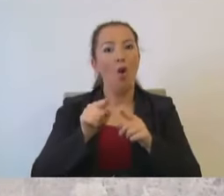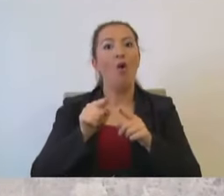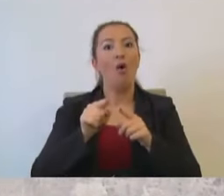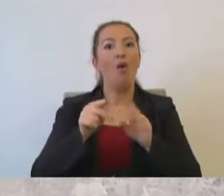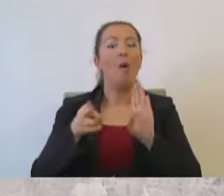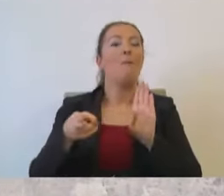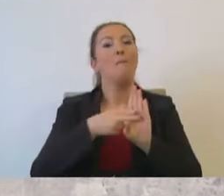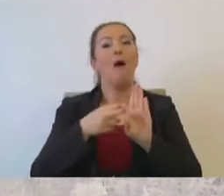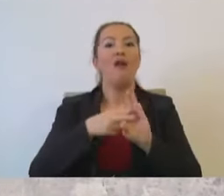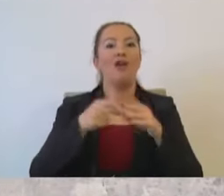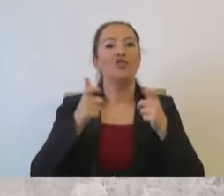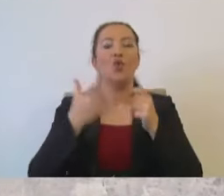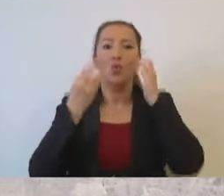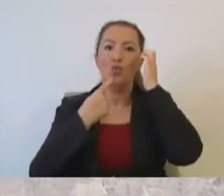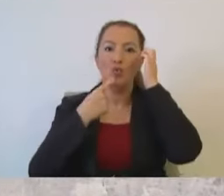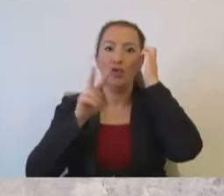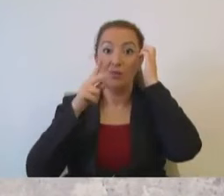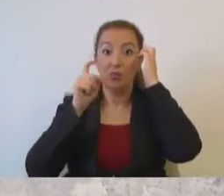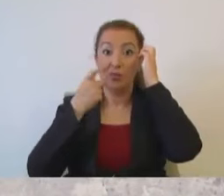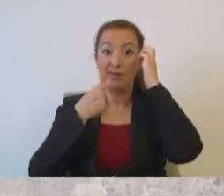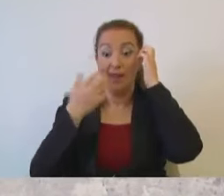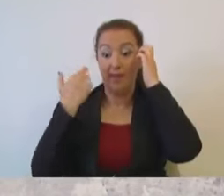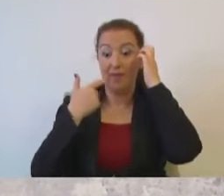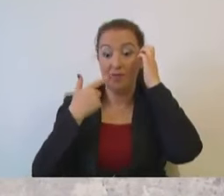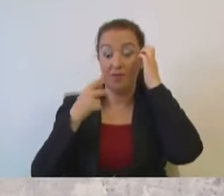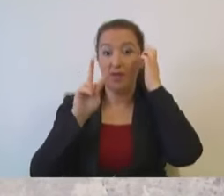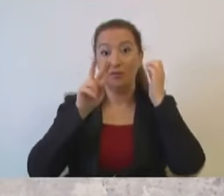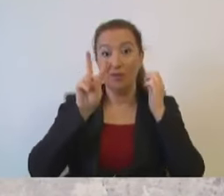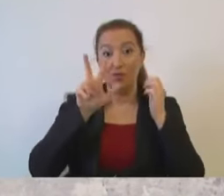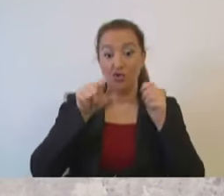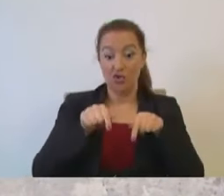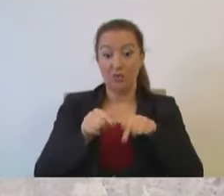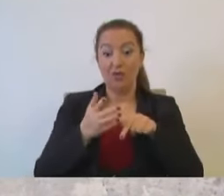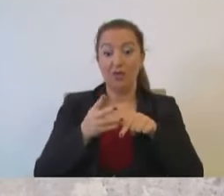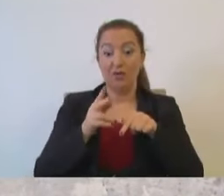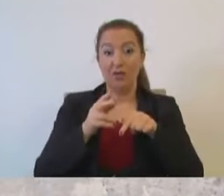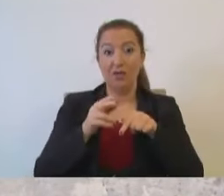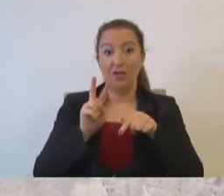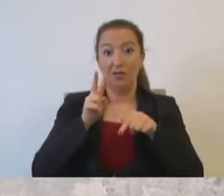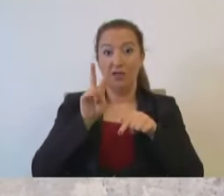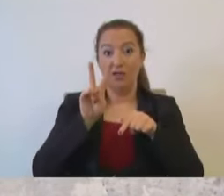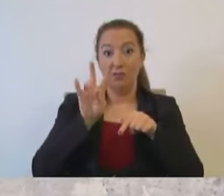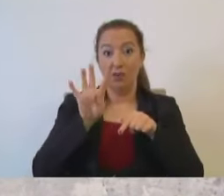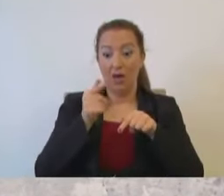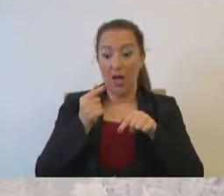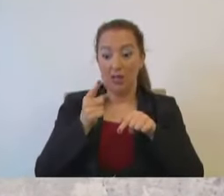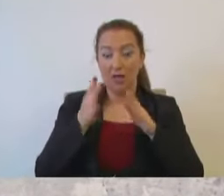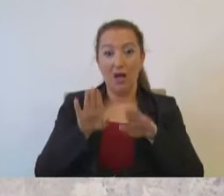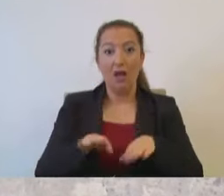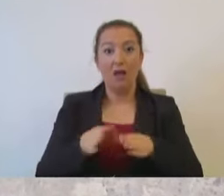marka şehir olunur. Yıl 2009, yıl 2023, 2024'e adım kaldı.